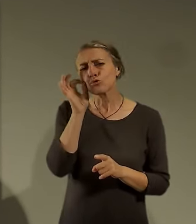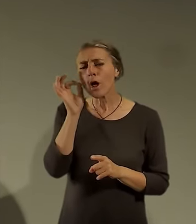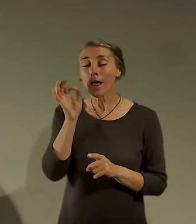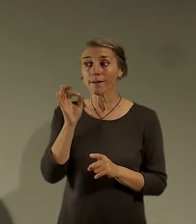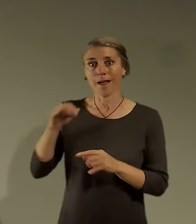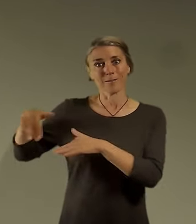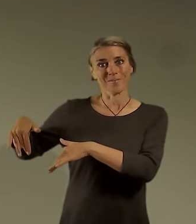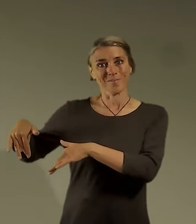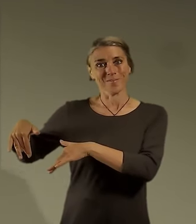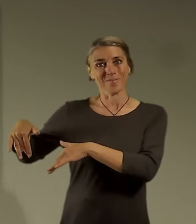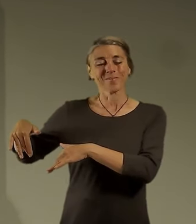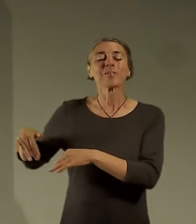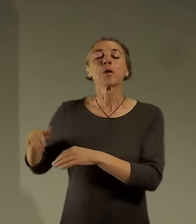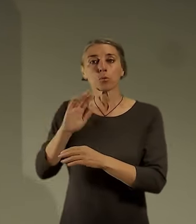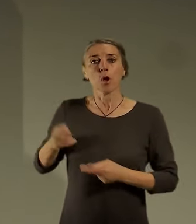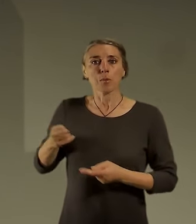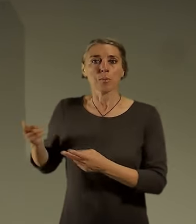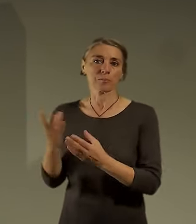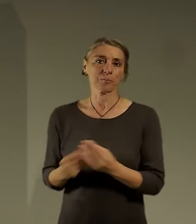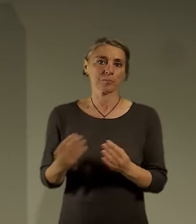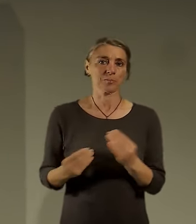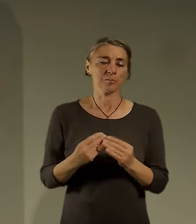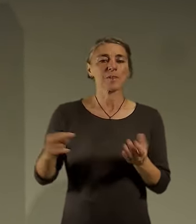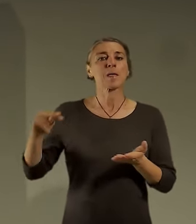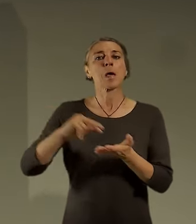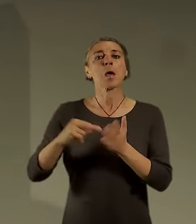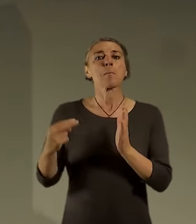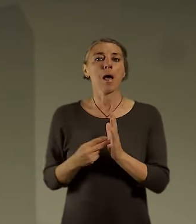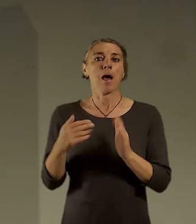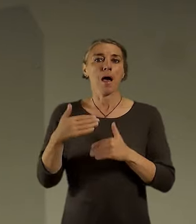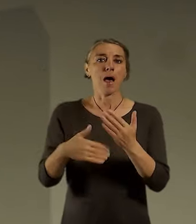vlastně pohled na plánování a doplňování té občanské vybavenosti